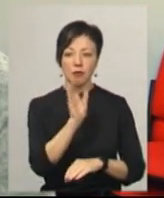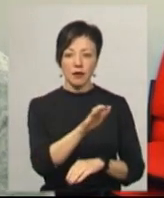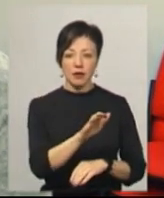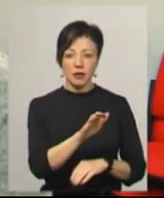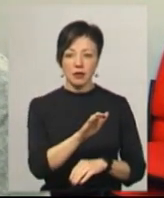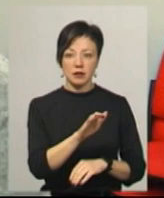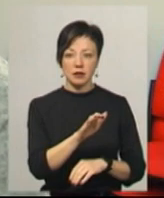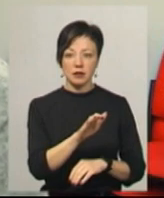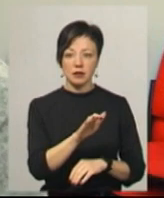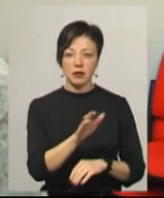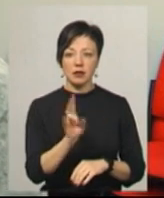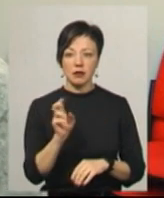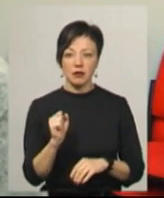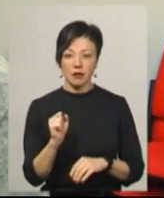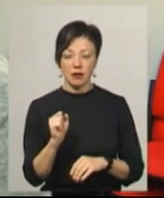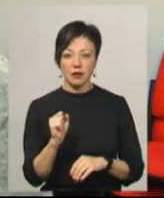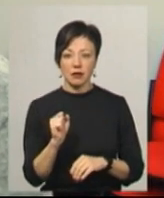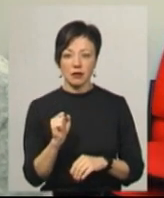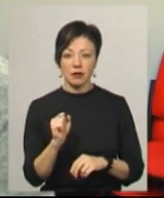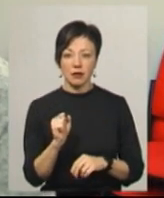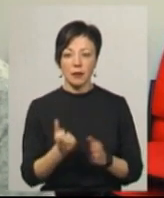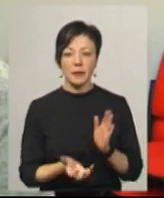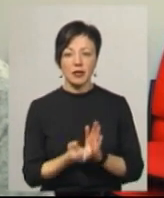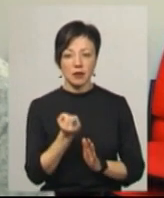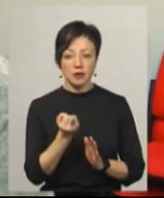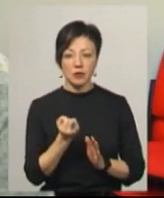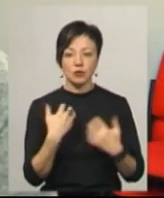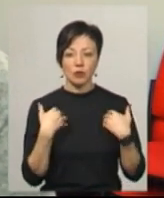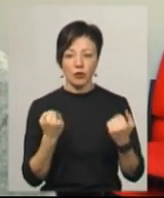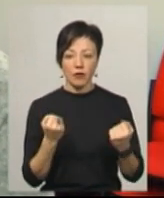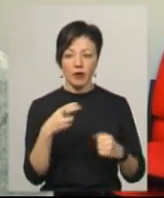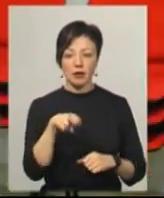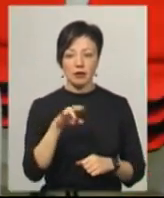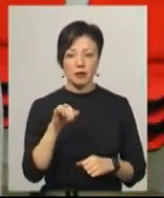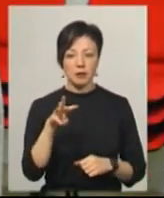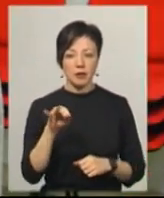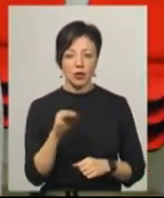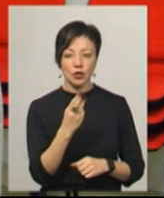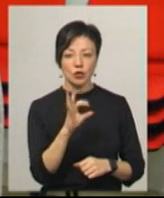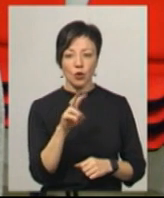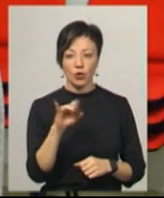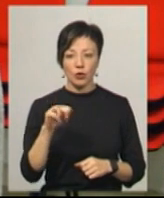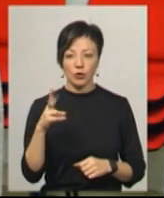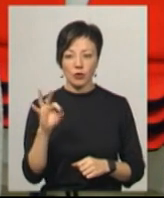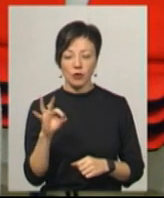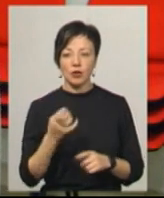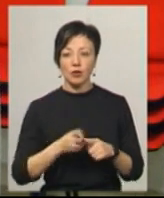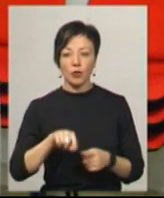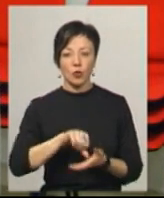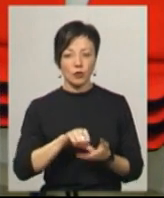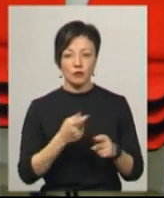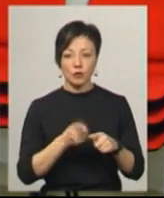спрямовані на підтримку здоров'я Дмитра Шелудька. Для того, щоб взяти участь у